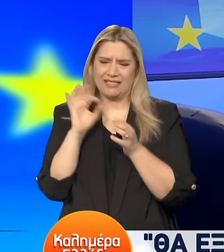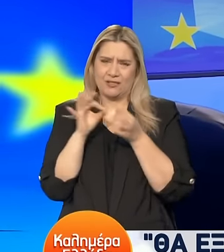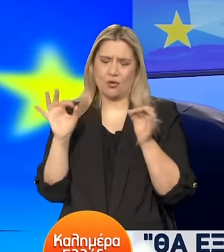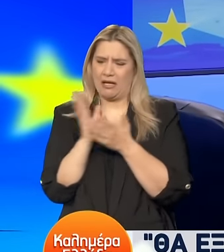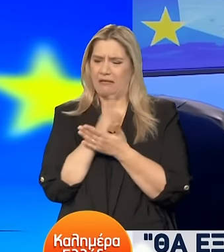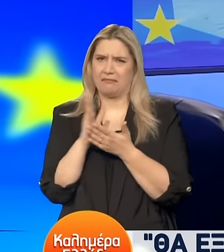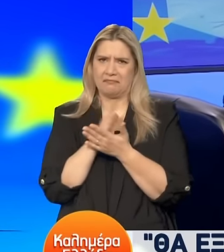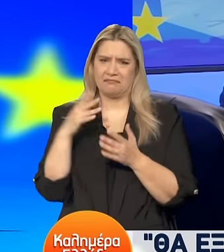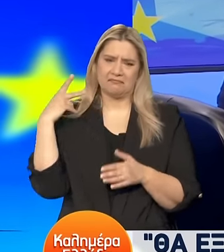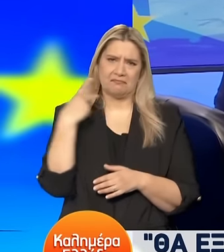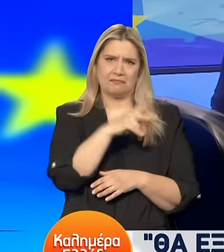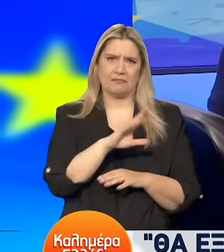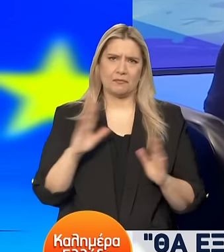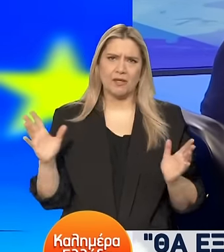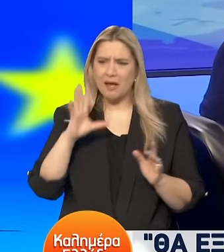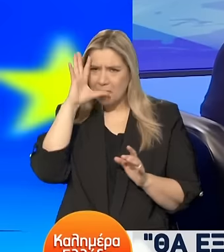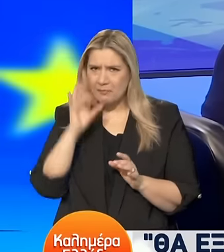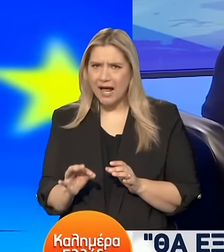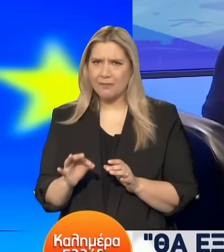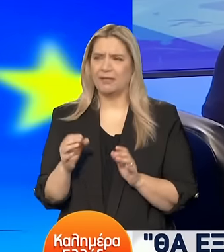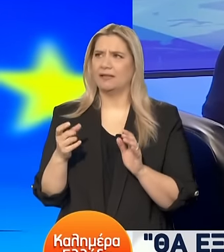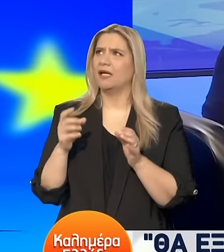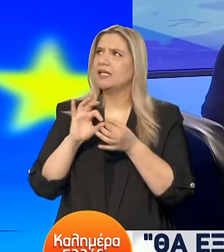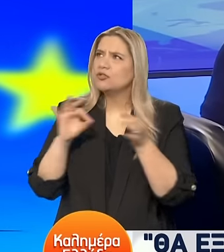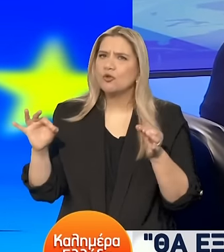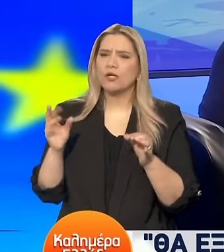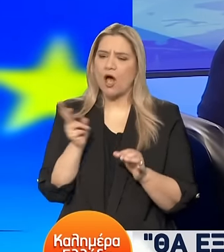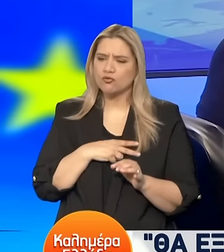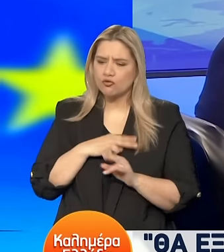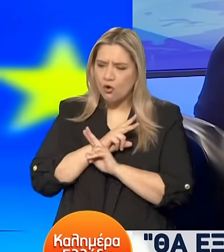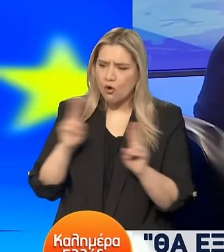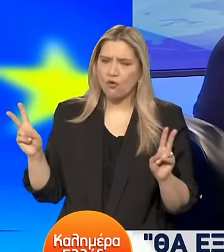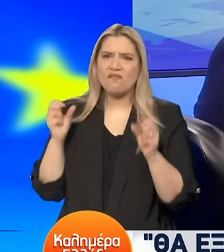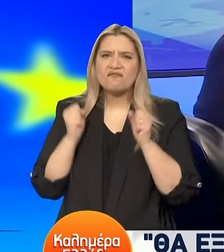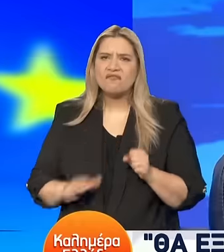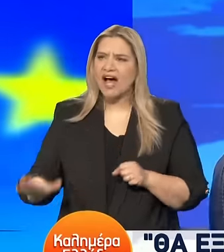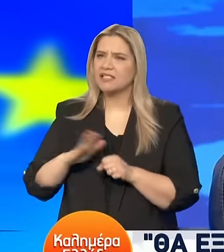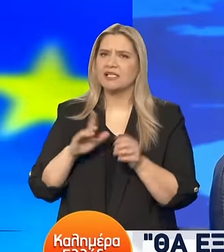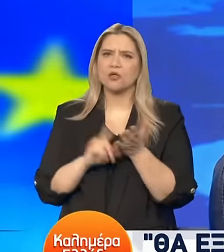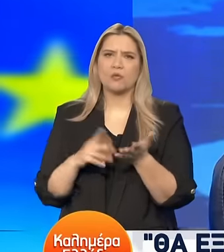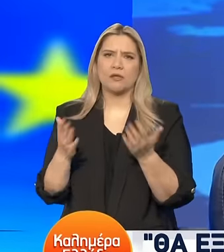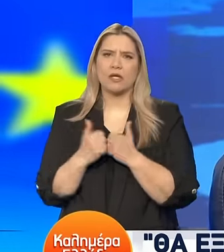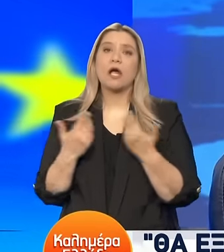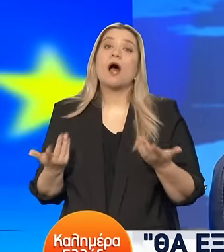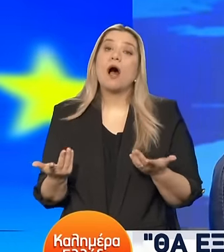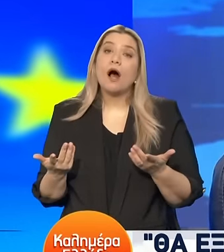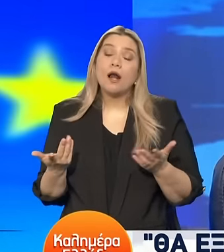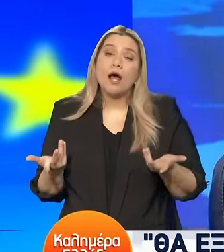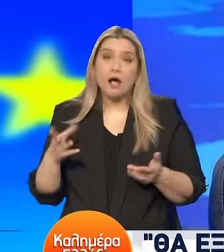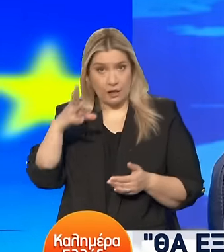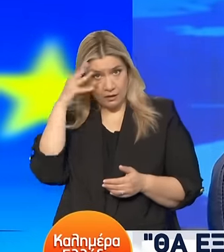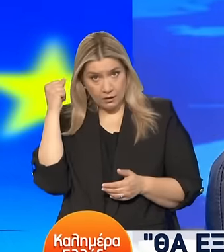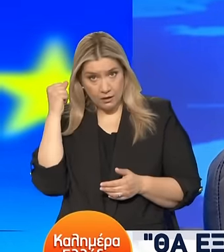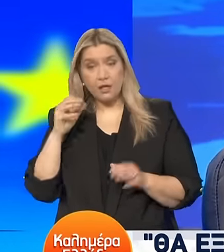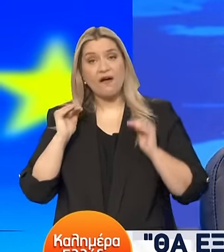έχουν καμία Ιστορική ή νομική βάση Από εκεί και πέρα όμως Είμαστε γείτονες με την Τουρκία Αυτό δεν πρόκειται να αλλάξει